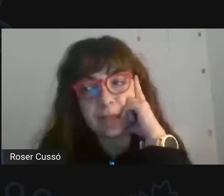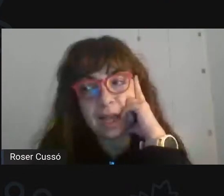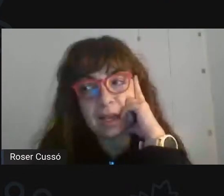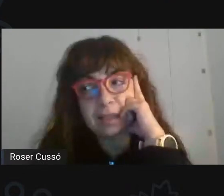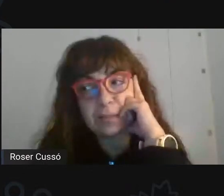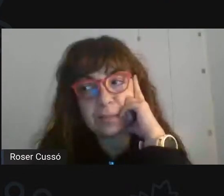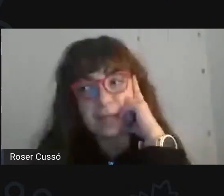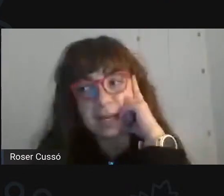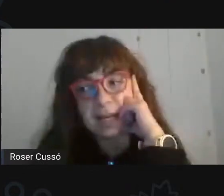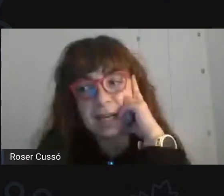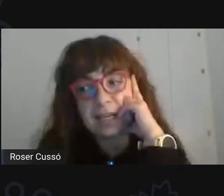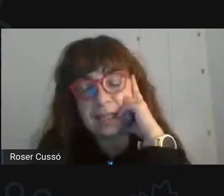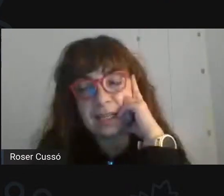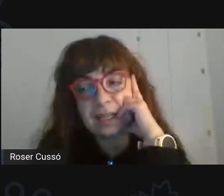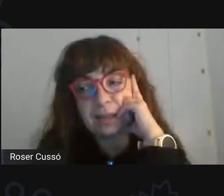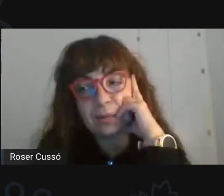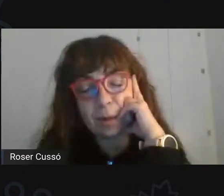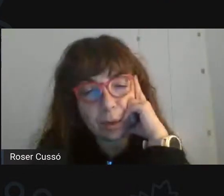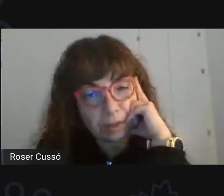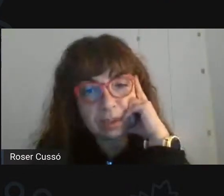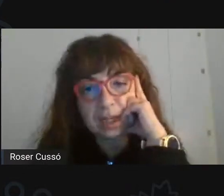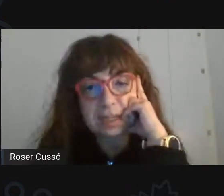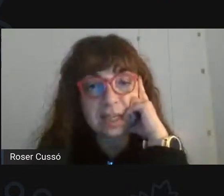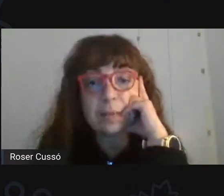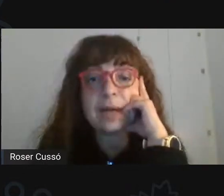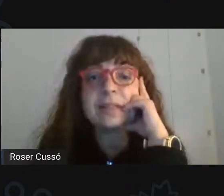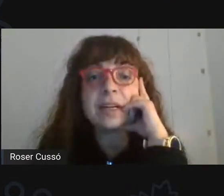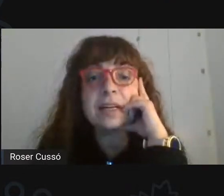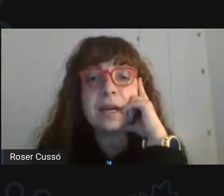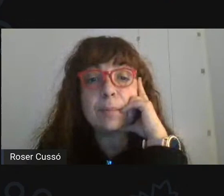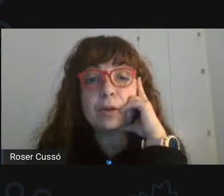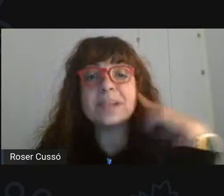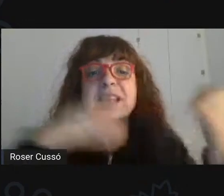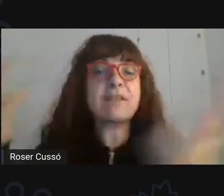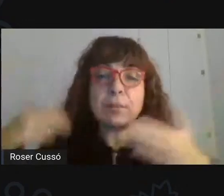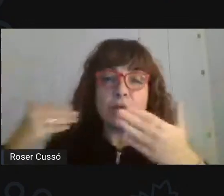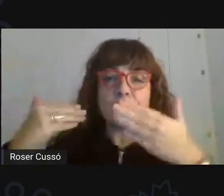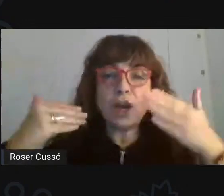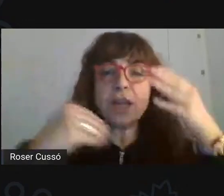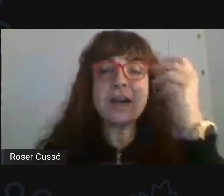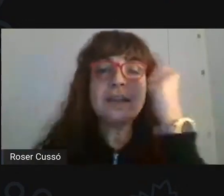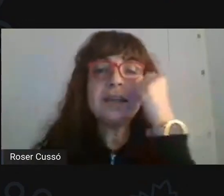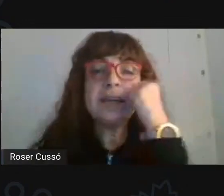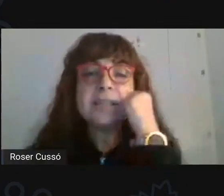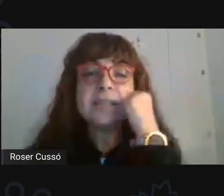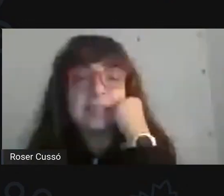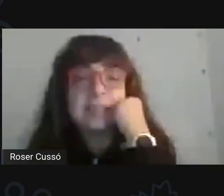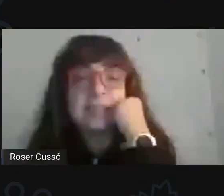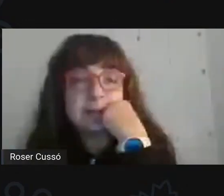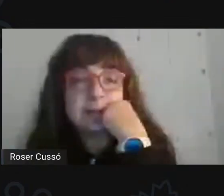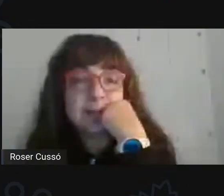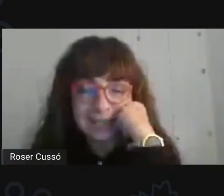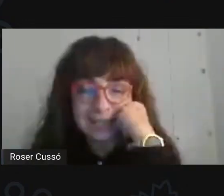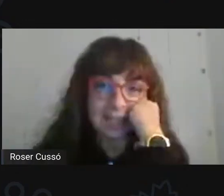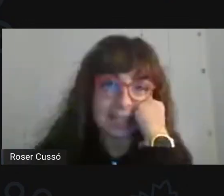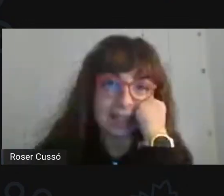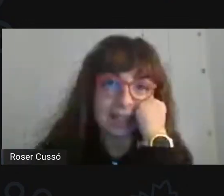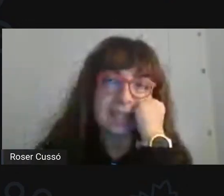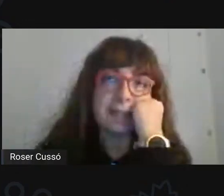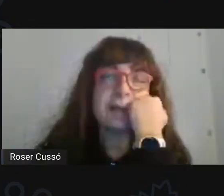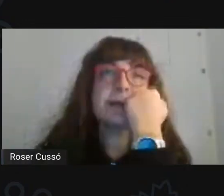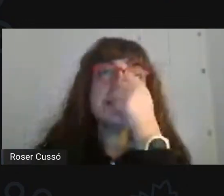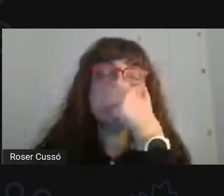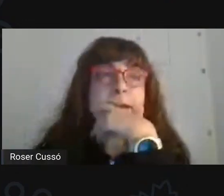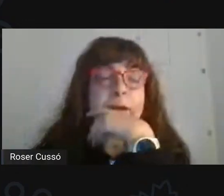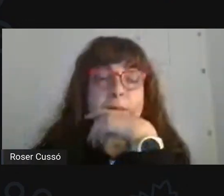explicar, a donar voltes, a debatre, per començar a fer bull i l'olla, és el tema de l'estratègia digital de